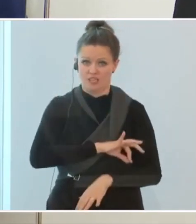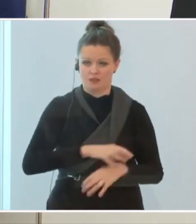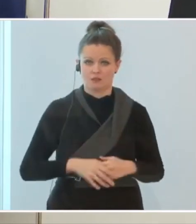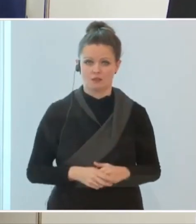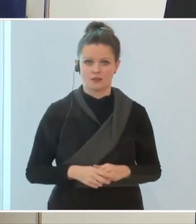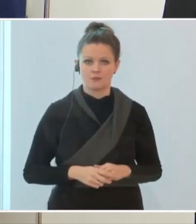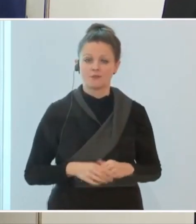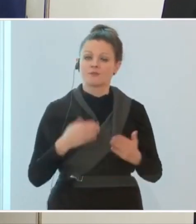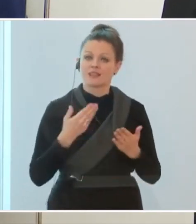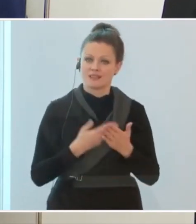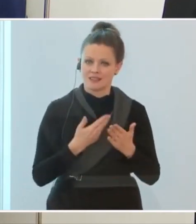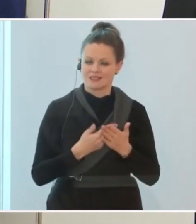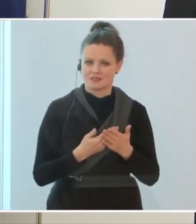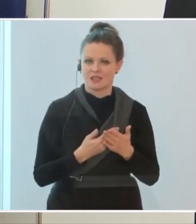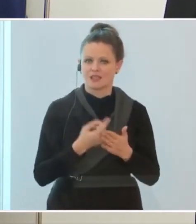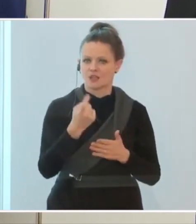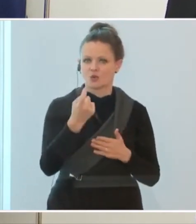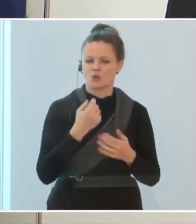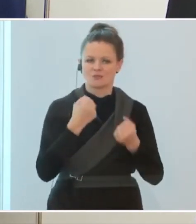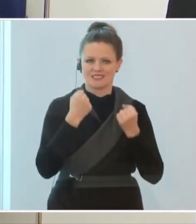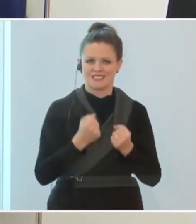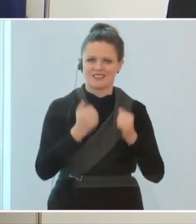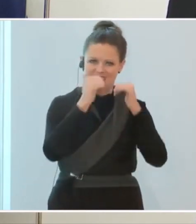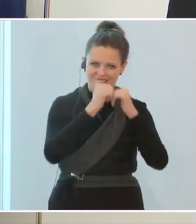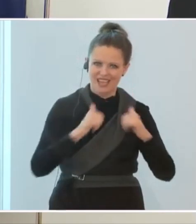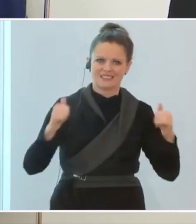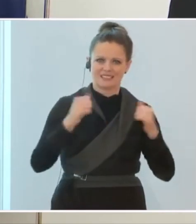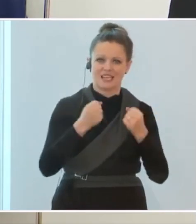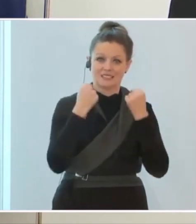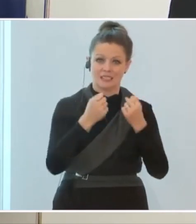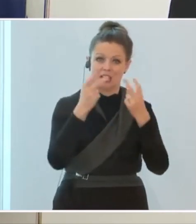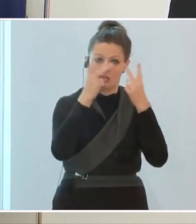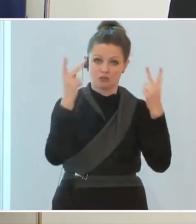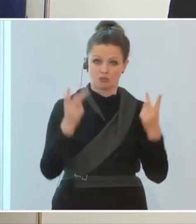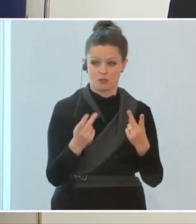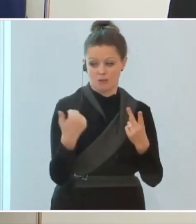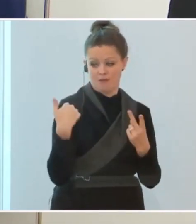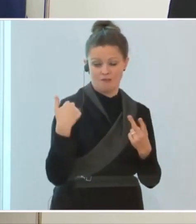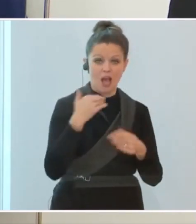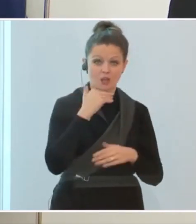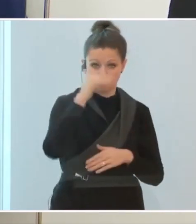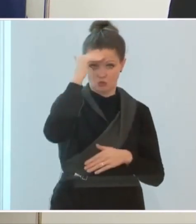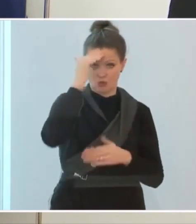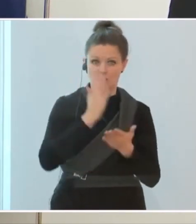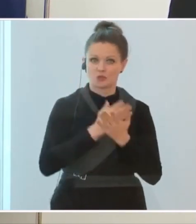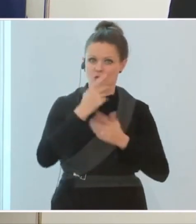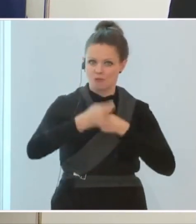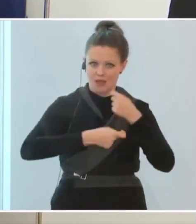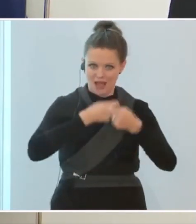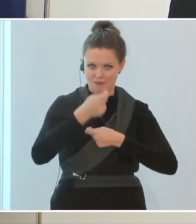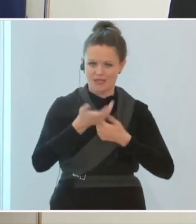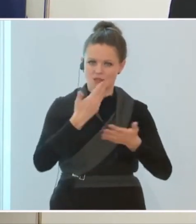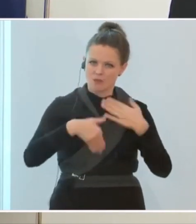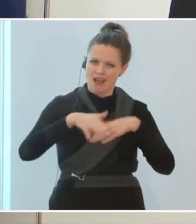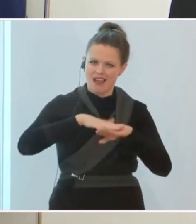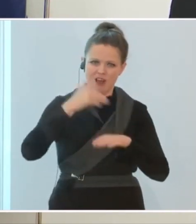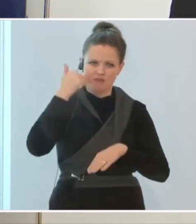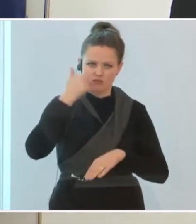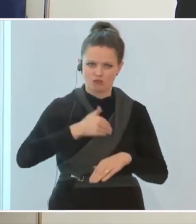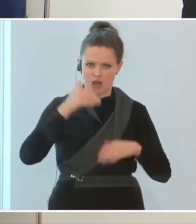Insofern wird es hier ein eigenes Sicherheitskonzept geben, das im Sommer erarbeitet wurde und das jetzt auch noch einmal verschärft wurde.